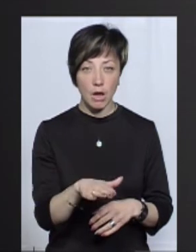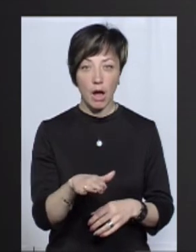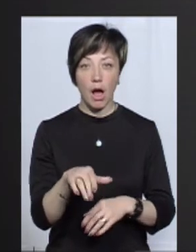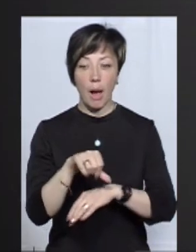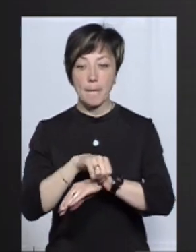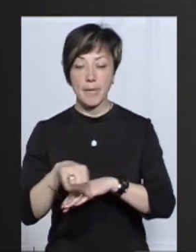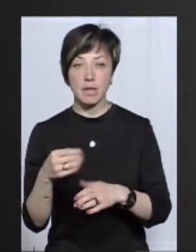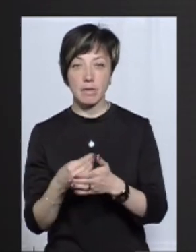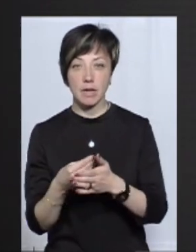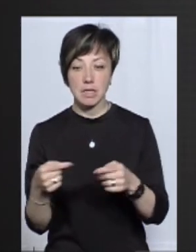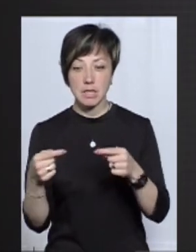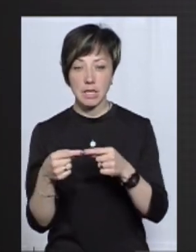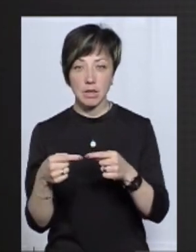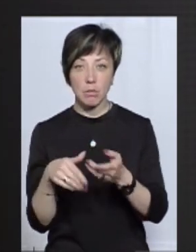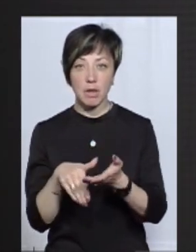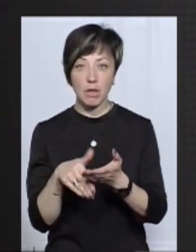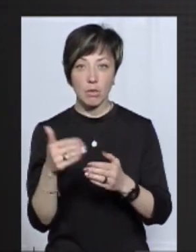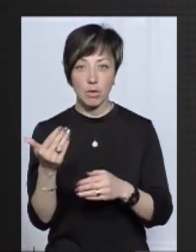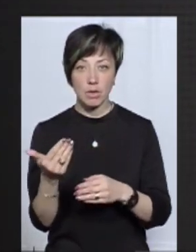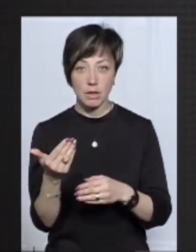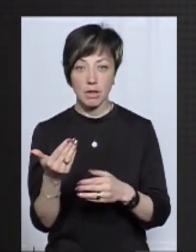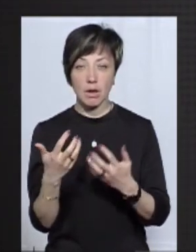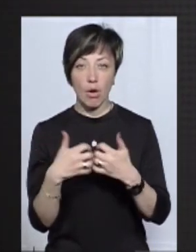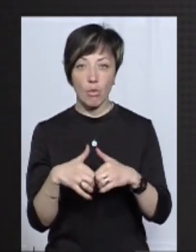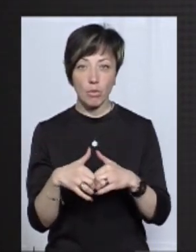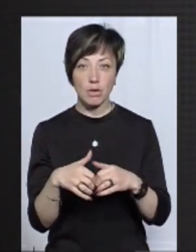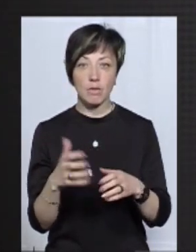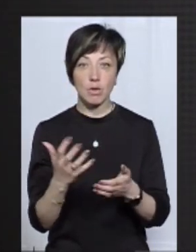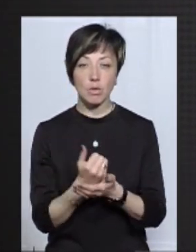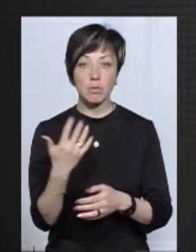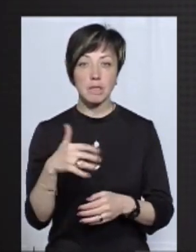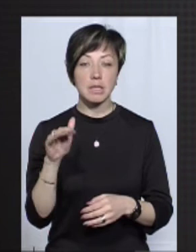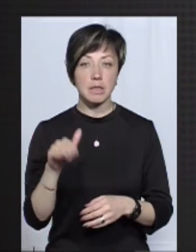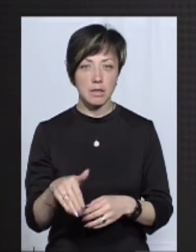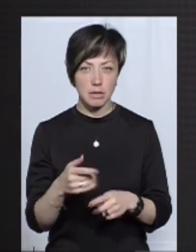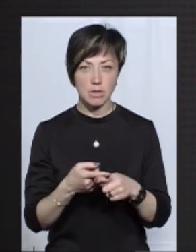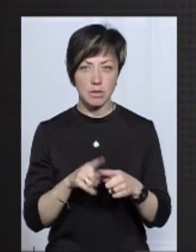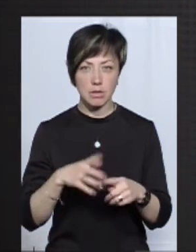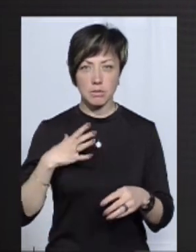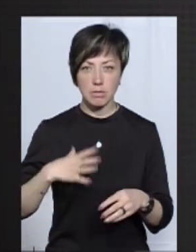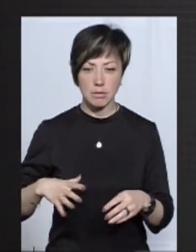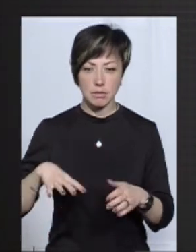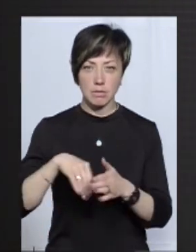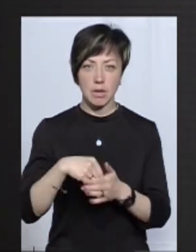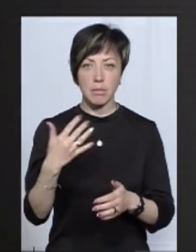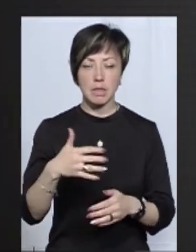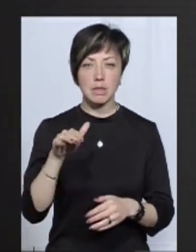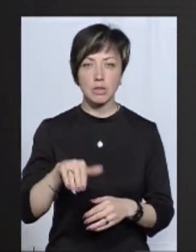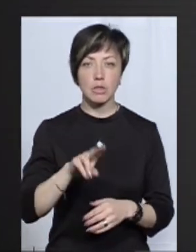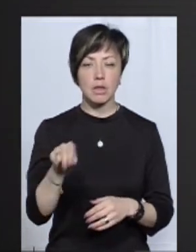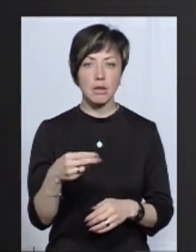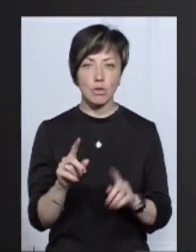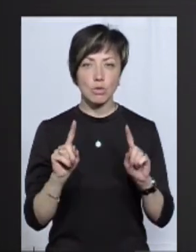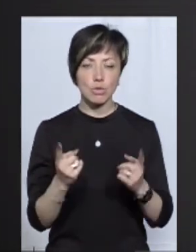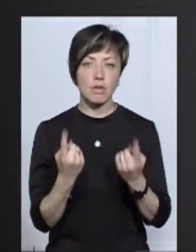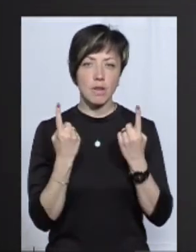митна вартість, згідно методикою, по якій там врахують, виходить 50 тисяч, ти змушений сплачувати від 50 тисяч. Тому дуже